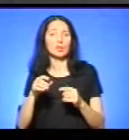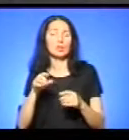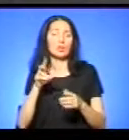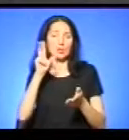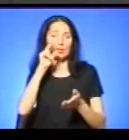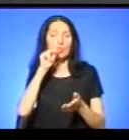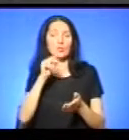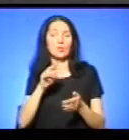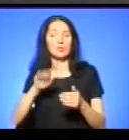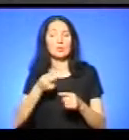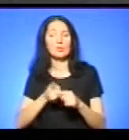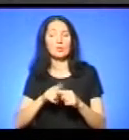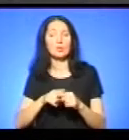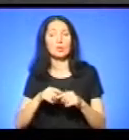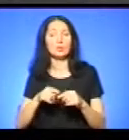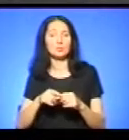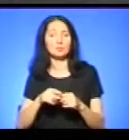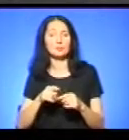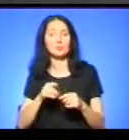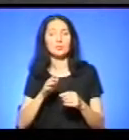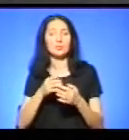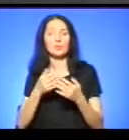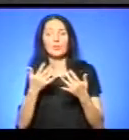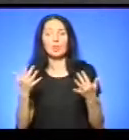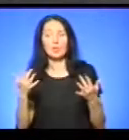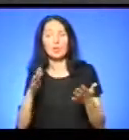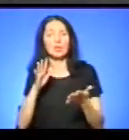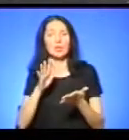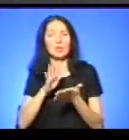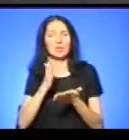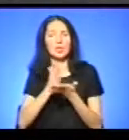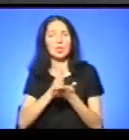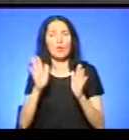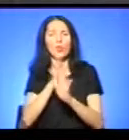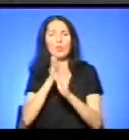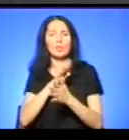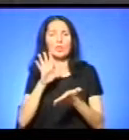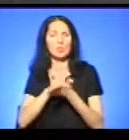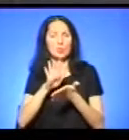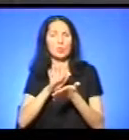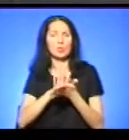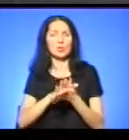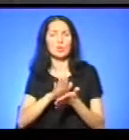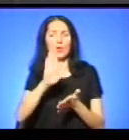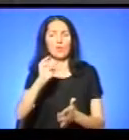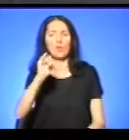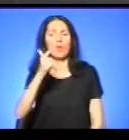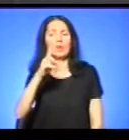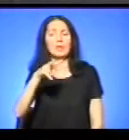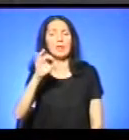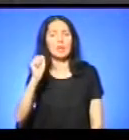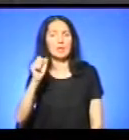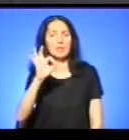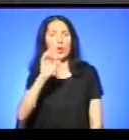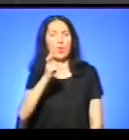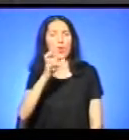будь-яке згорання не виділяють різні забрудненіші речовини, великий сегас, окис вулицю, азоту. І